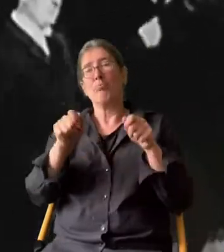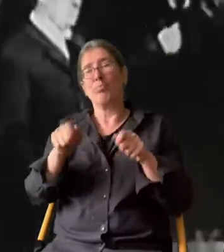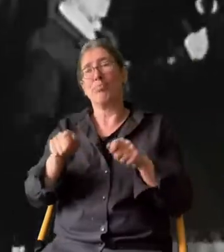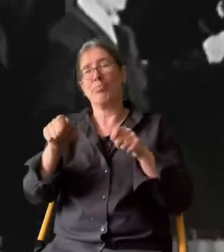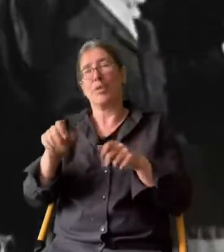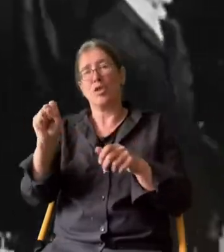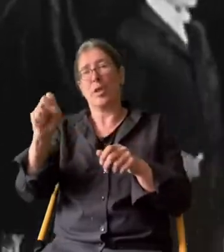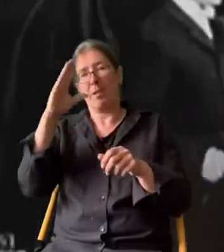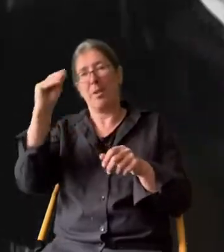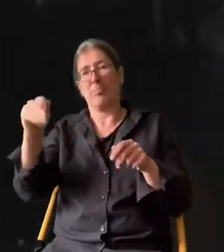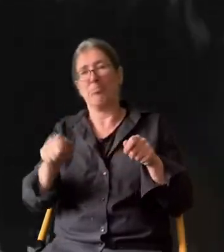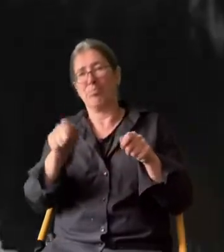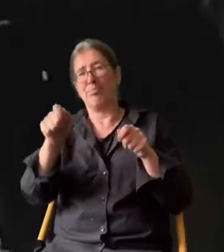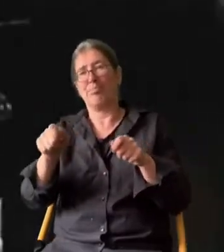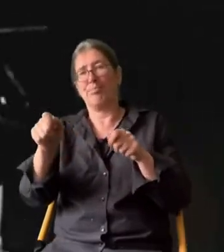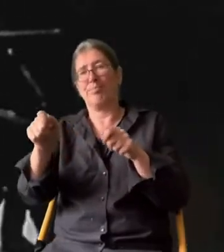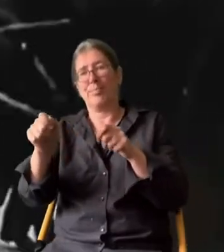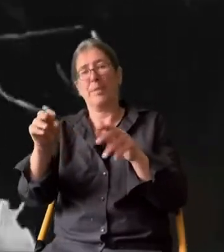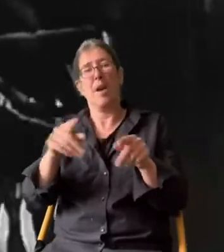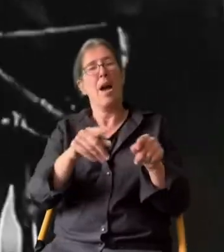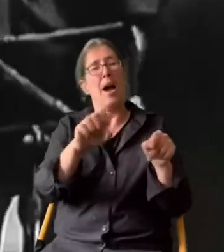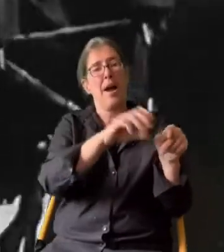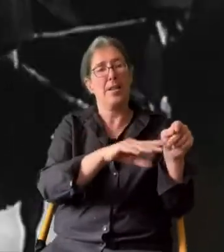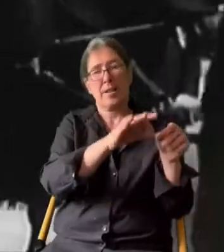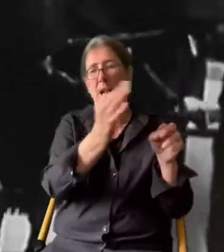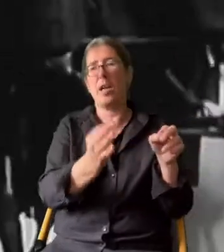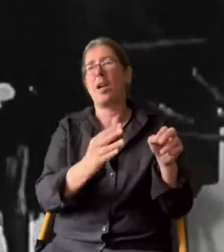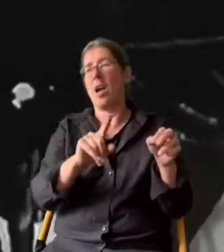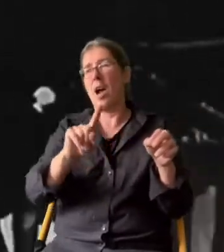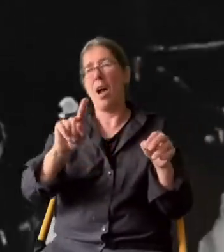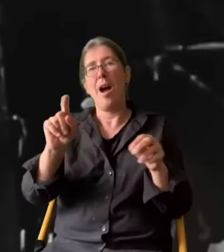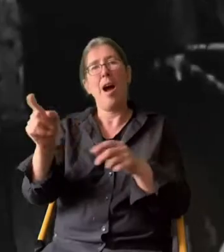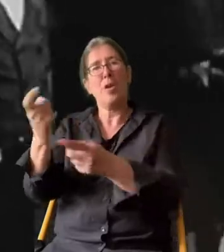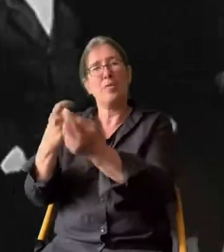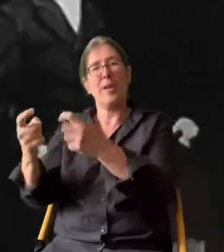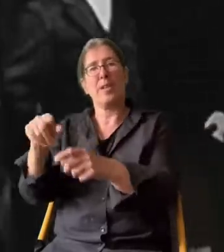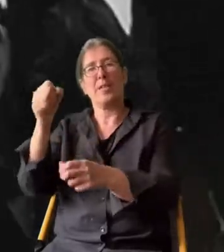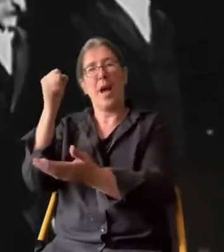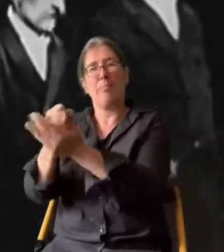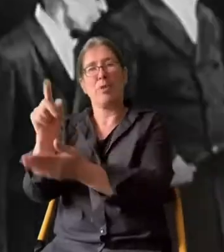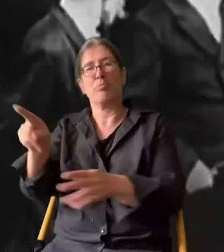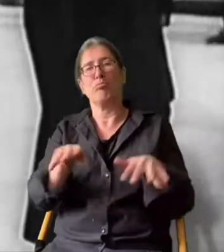von Rappen gezogenen Leichenwagens führt vom Reichstag zum Auswärtigen Amt.